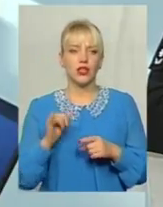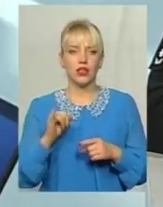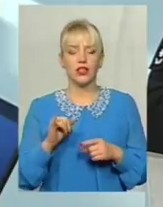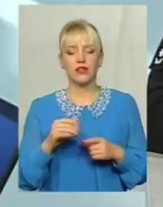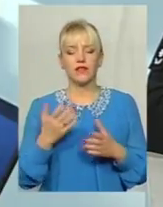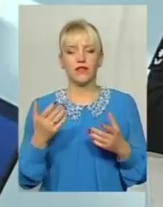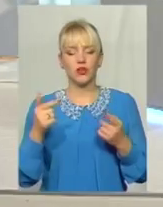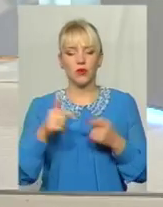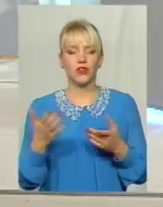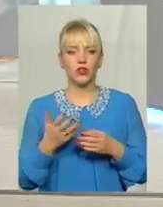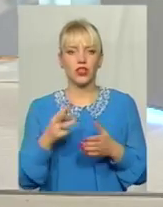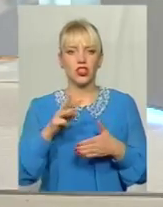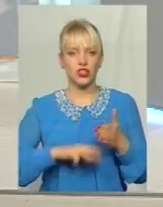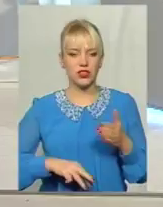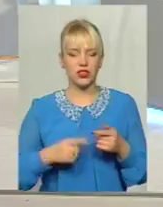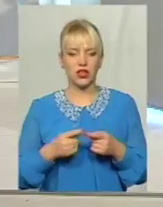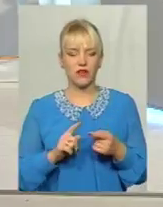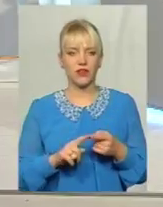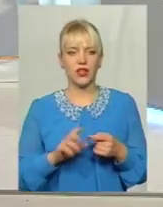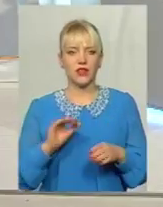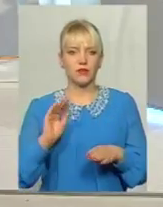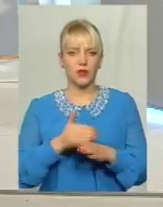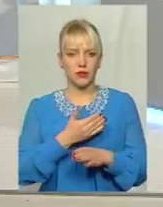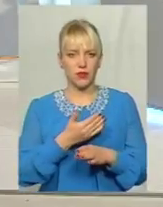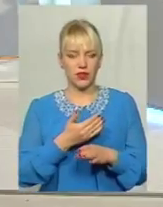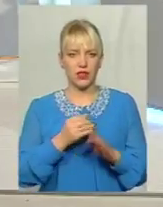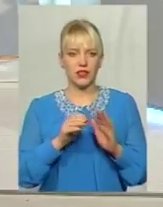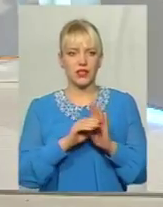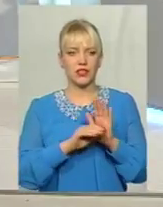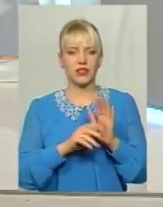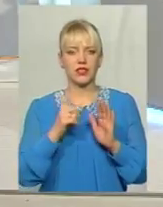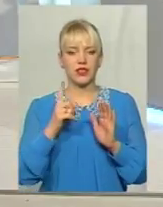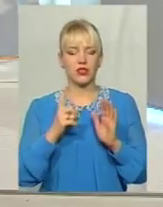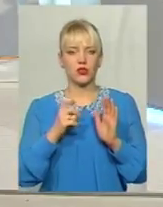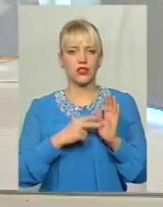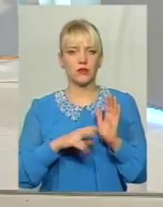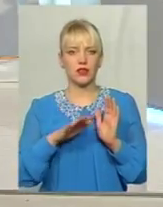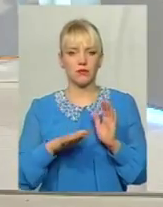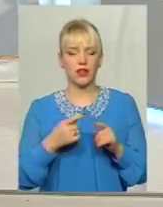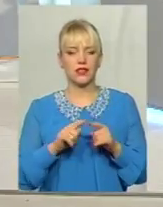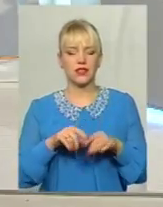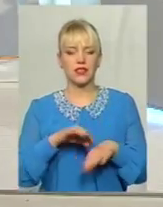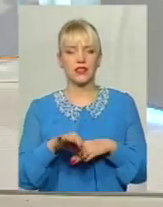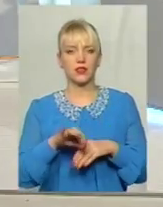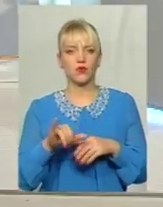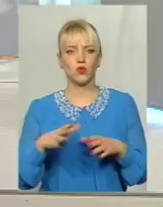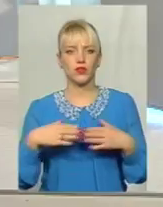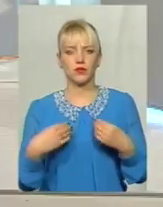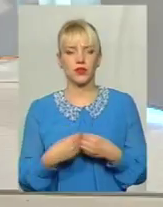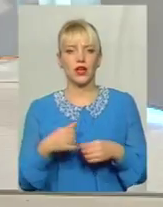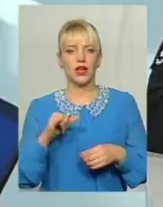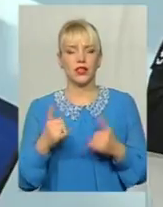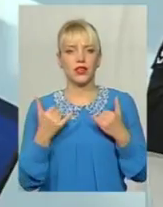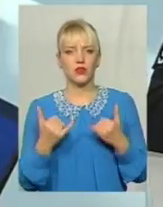штраф взагалі прибраний з санкцією відповідної статті 173 зі значком 2, це вчинення насильства в сім'ї І